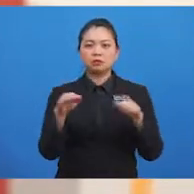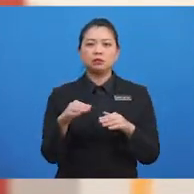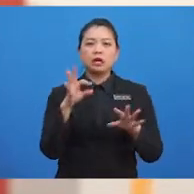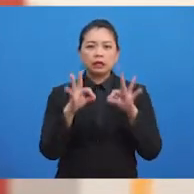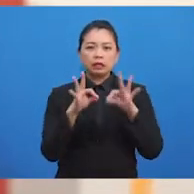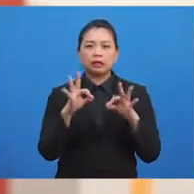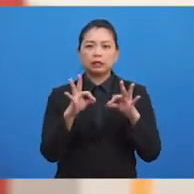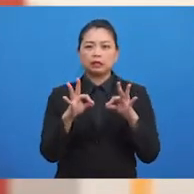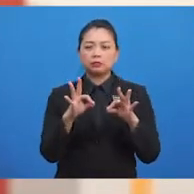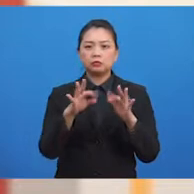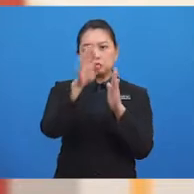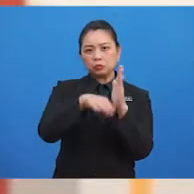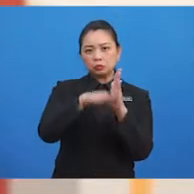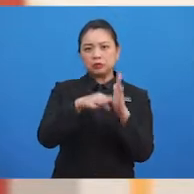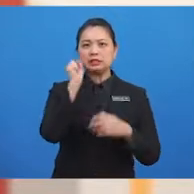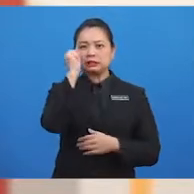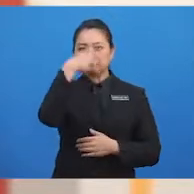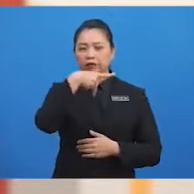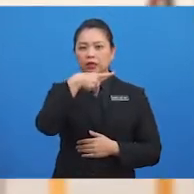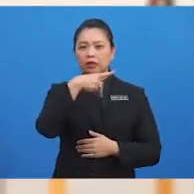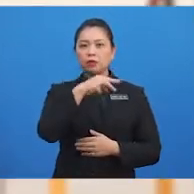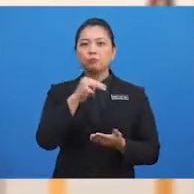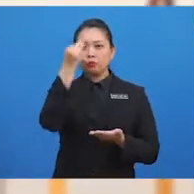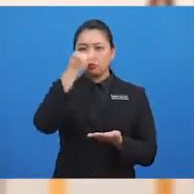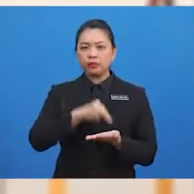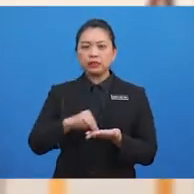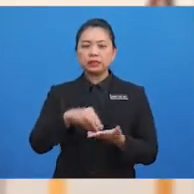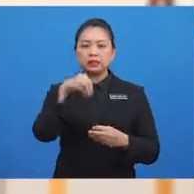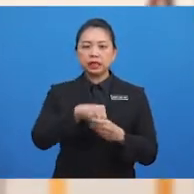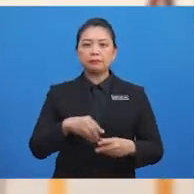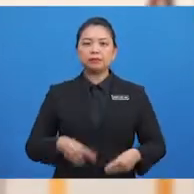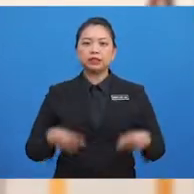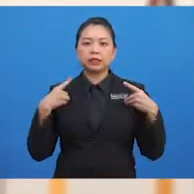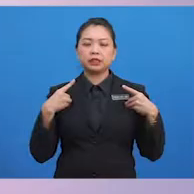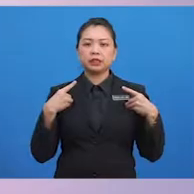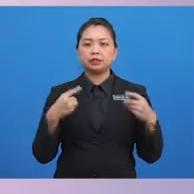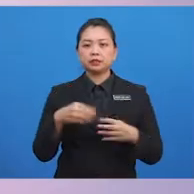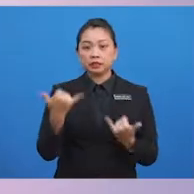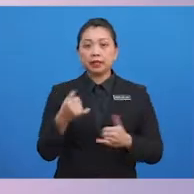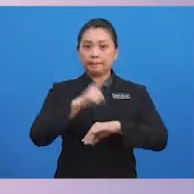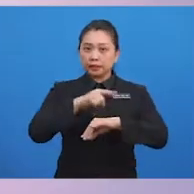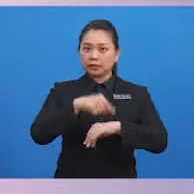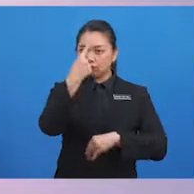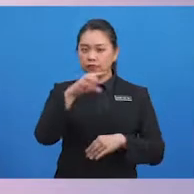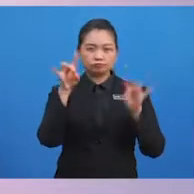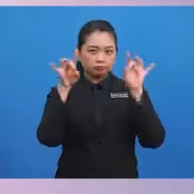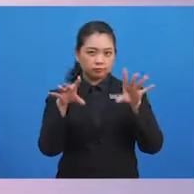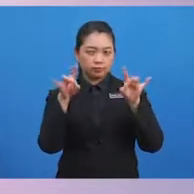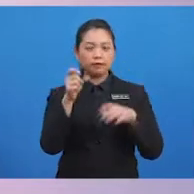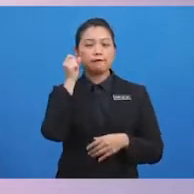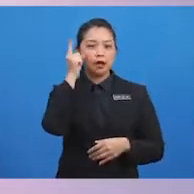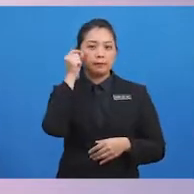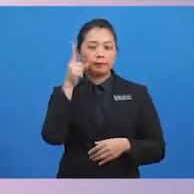sifat murni dalam diri. Masa untuk uji kefahaman murid-murid tentang